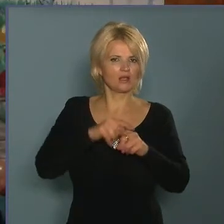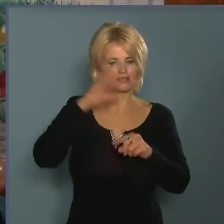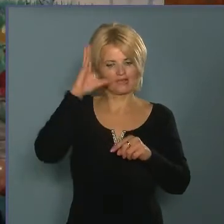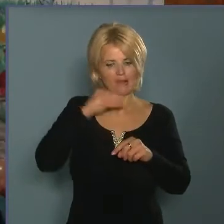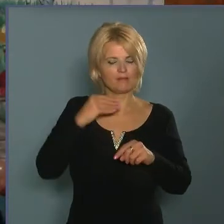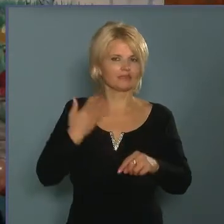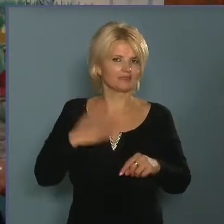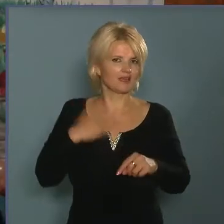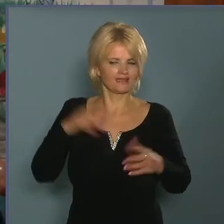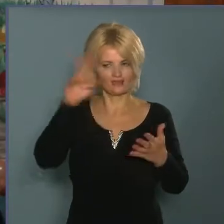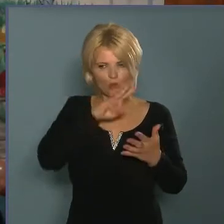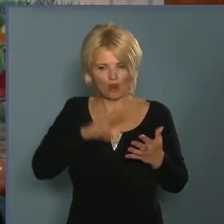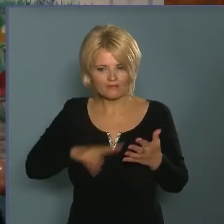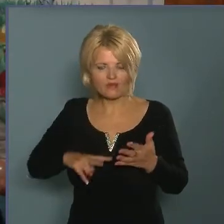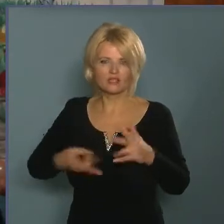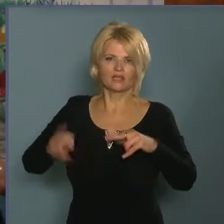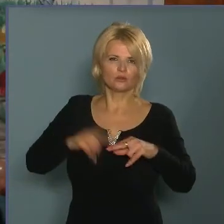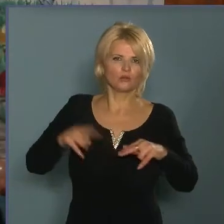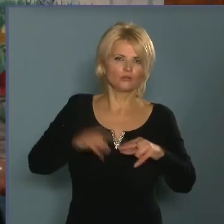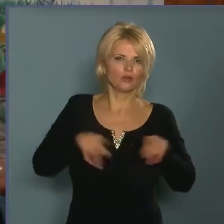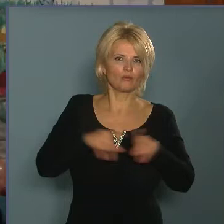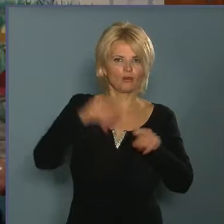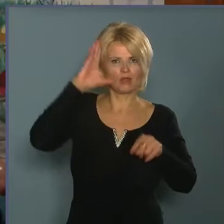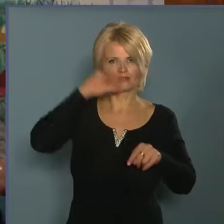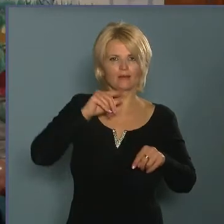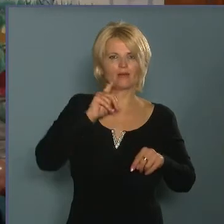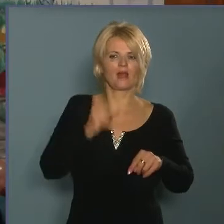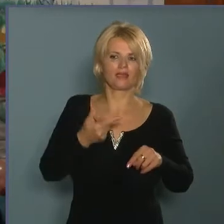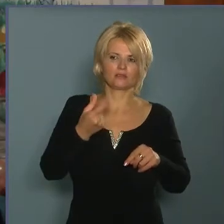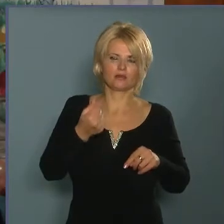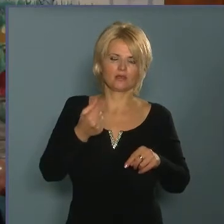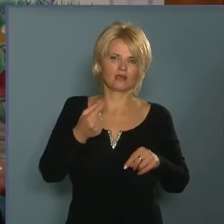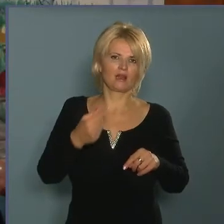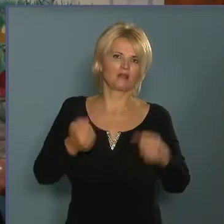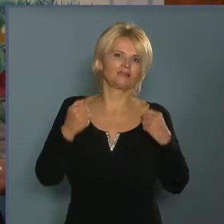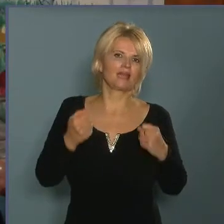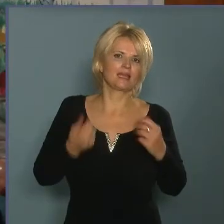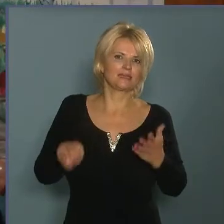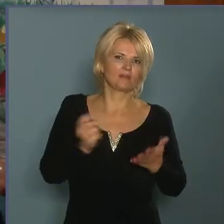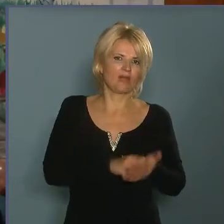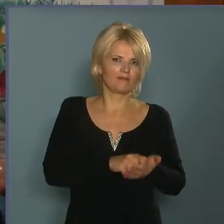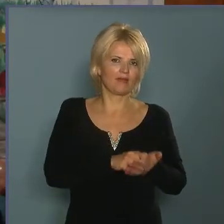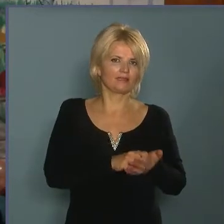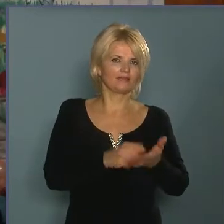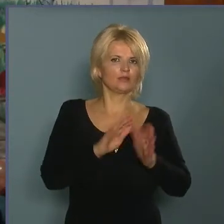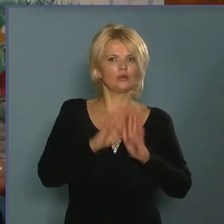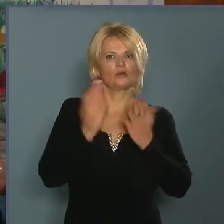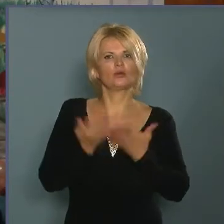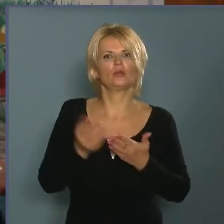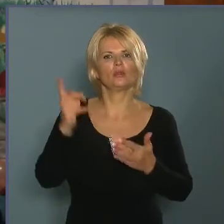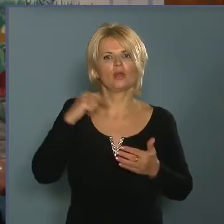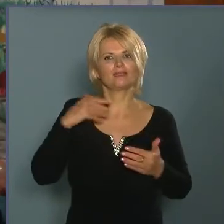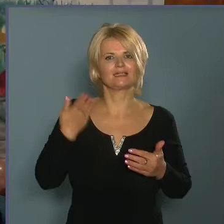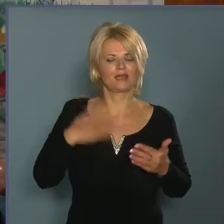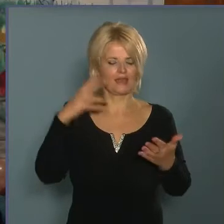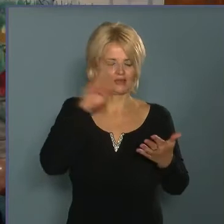akik szeretnek olvasni, és mindig egyre több olyan ember lesz, akinek anyagilag megterhelést jelent megvenni azt a mennyiségű könyvet, amit szeret